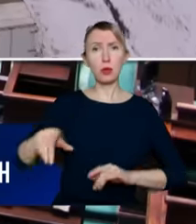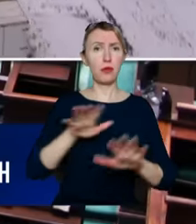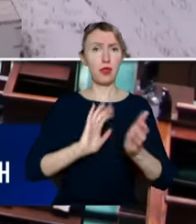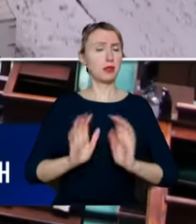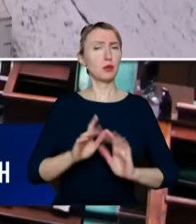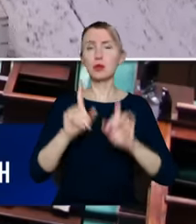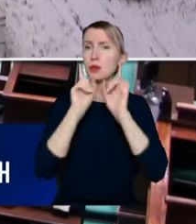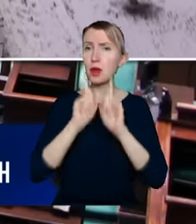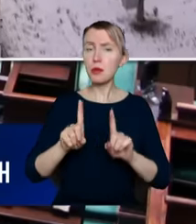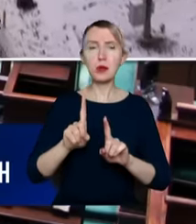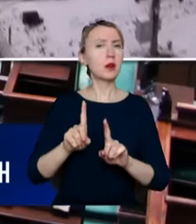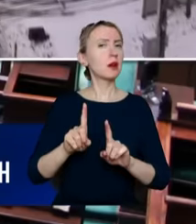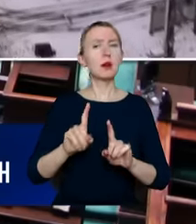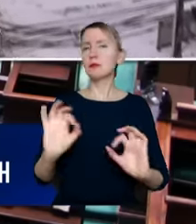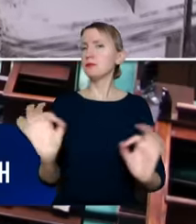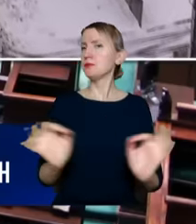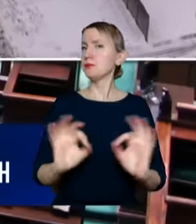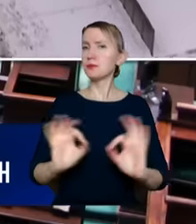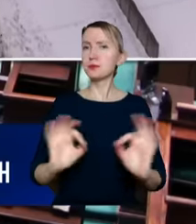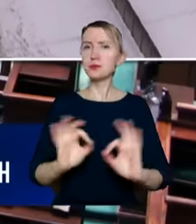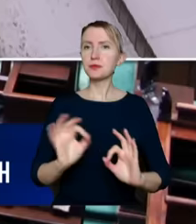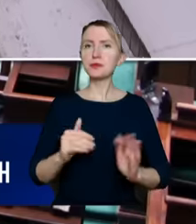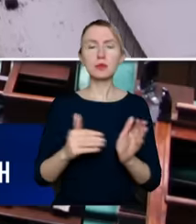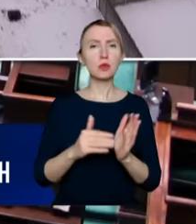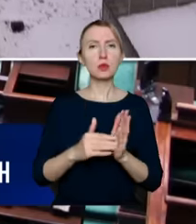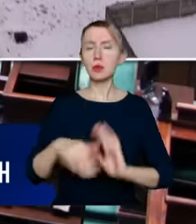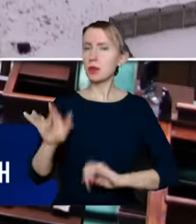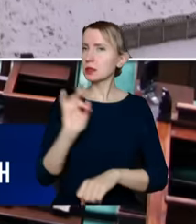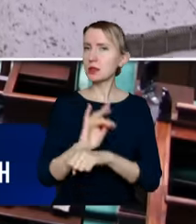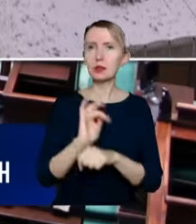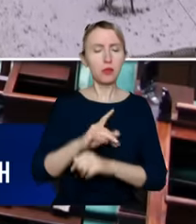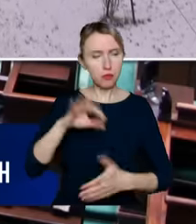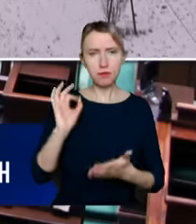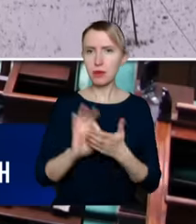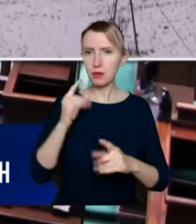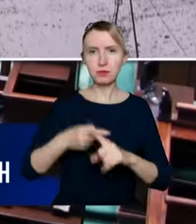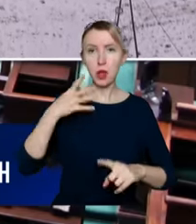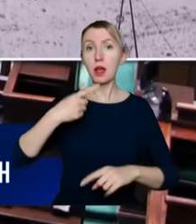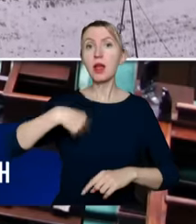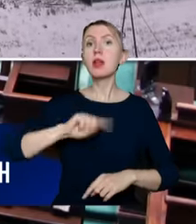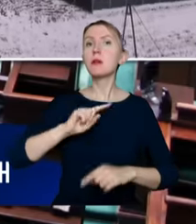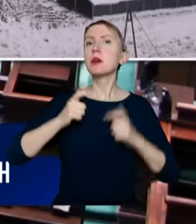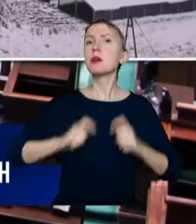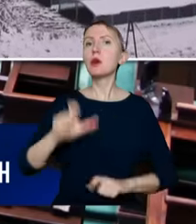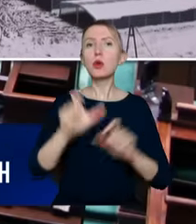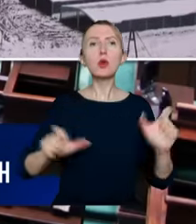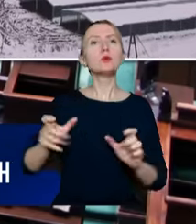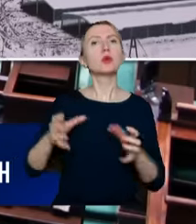naprawdę karygodne i to jest, to trzeba potępić z całą stanowczością i my rolnicy i całe środowisko rolnicze